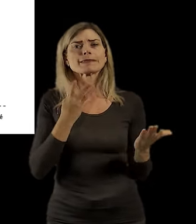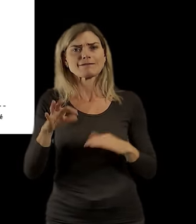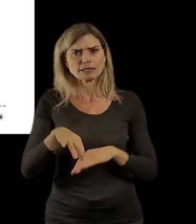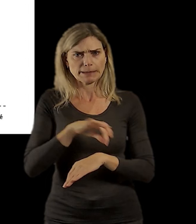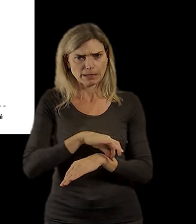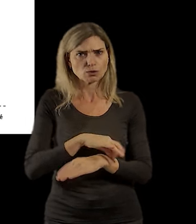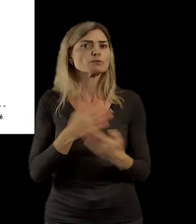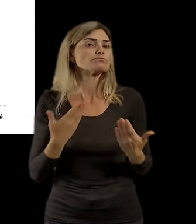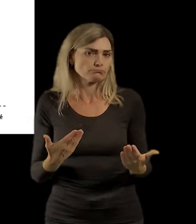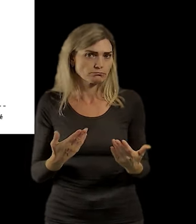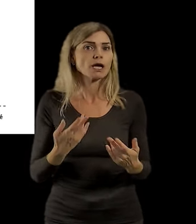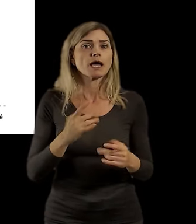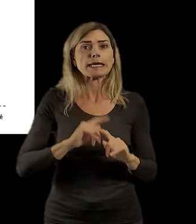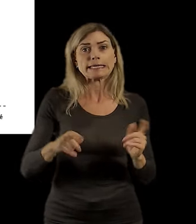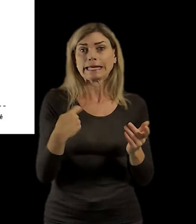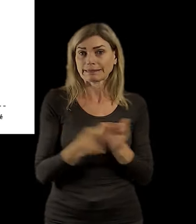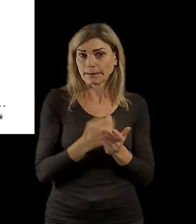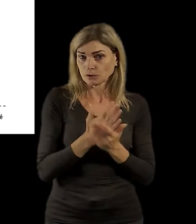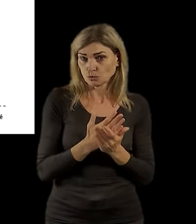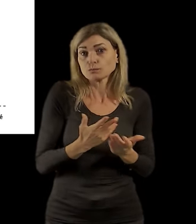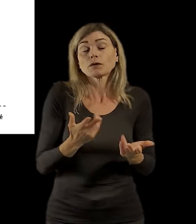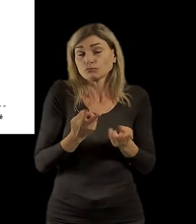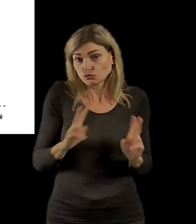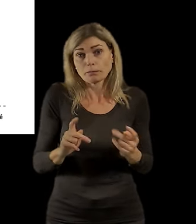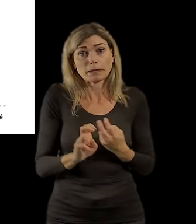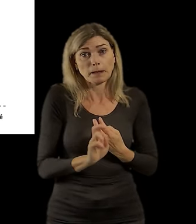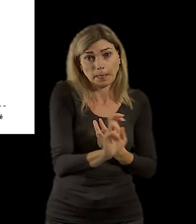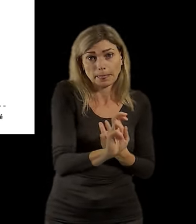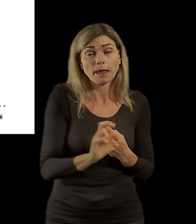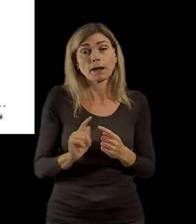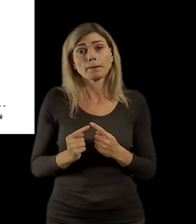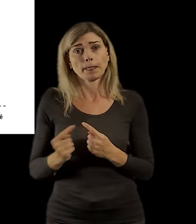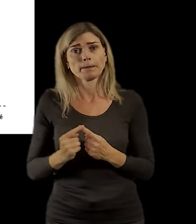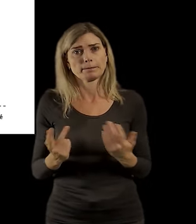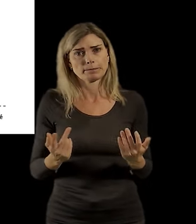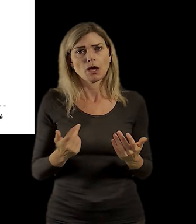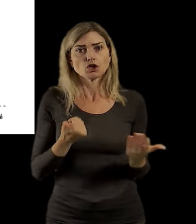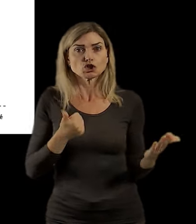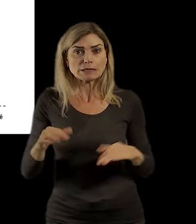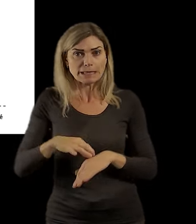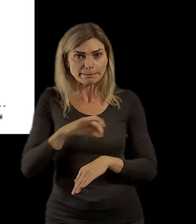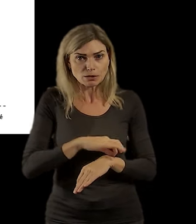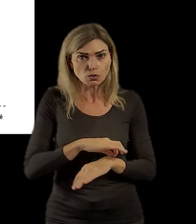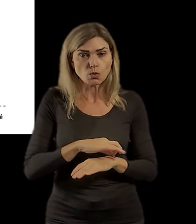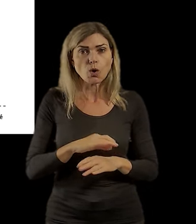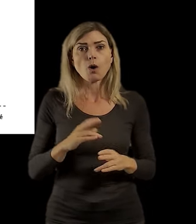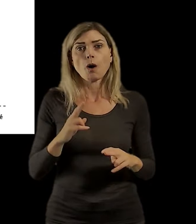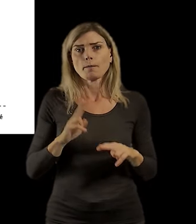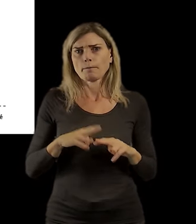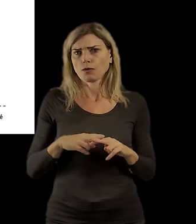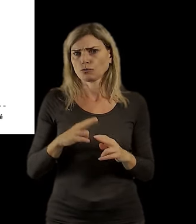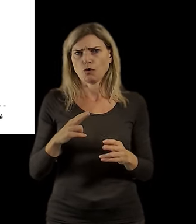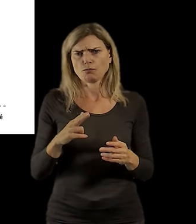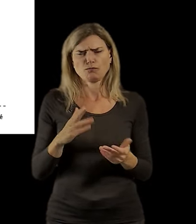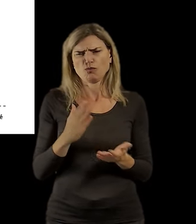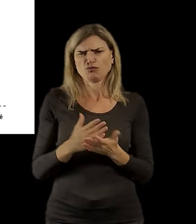takhle to u některých těch vybaveností je, protože ono to přece není tak, že je těch 600 metrů a pak už k němu nejdu, pak už je to prostě